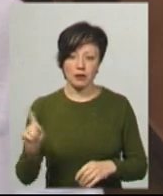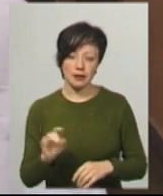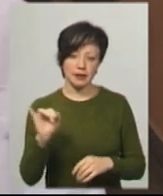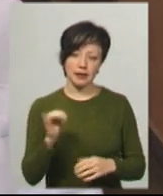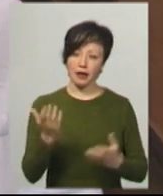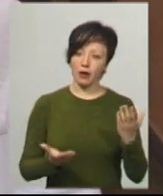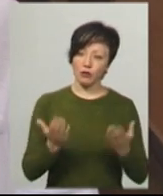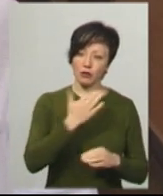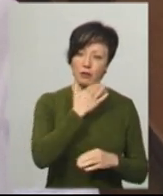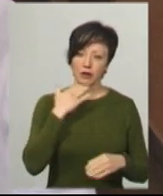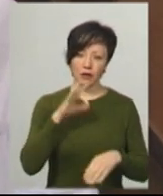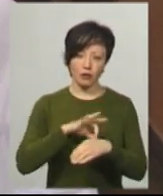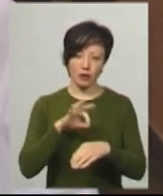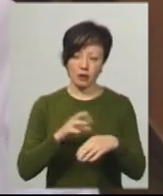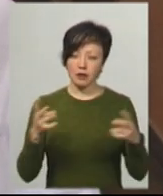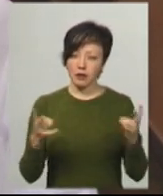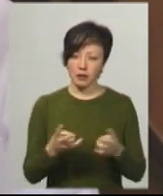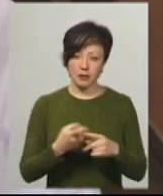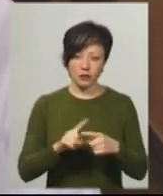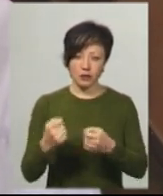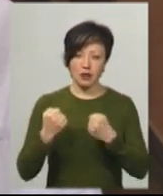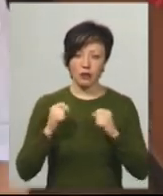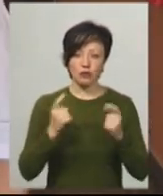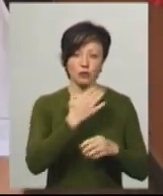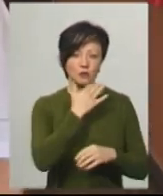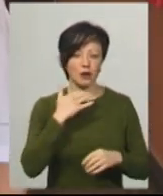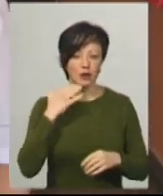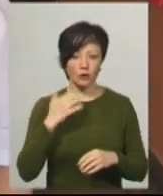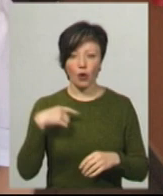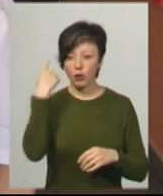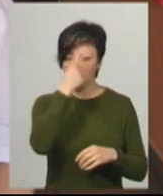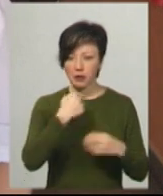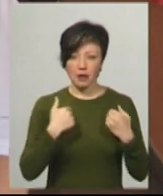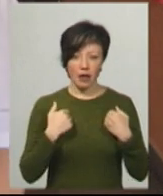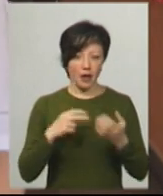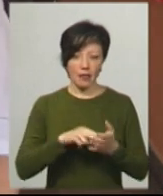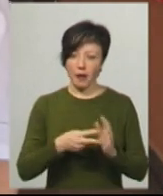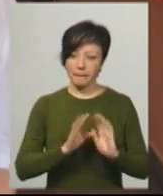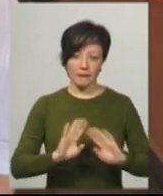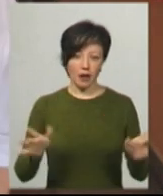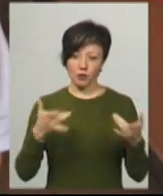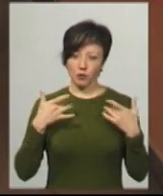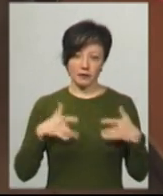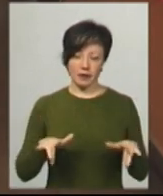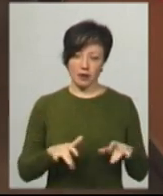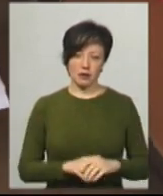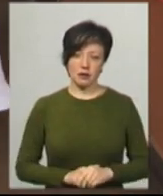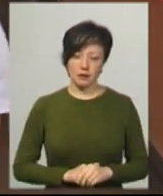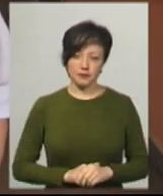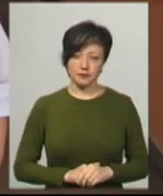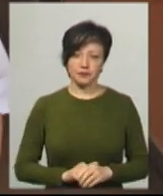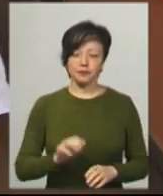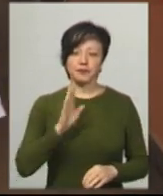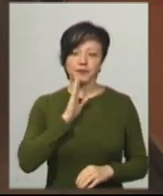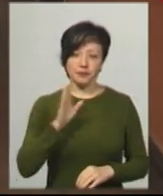якщо буде багато хворих, то їх треба цих захисту дуже багато. Особисто я не планую згільнятися, і